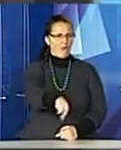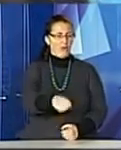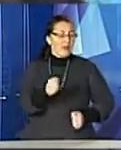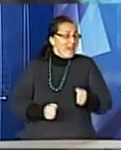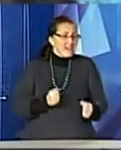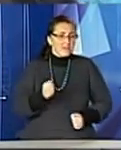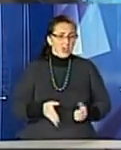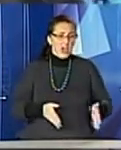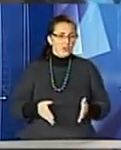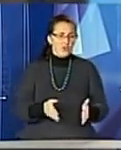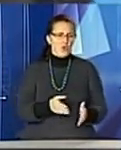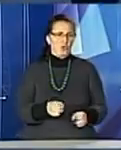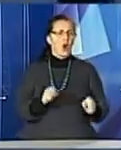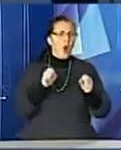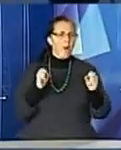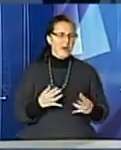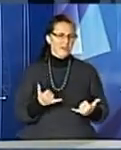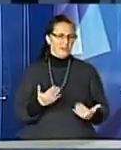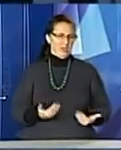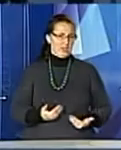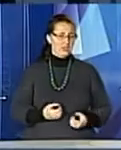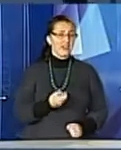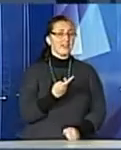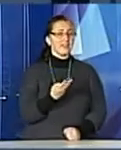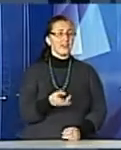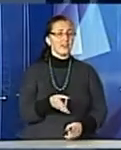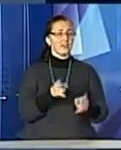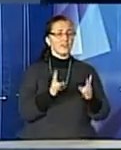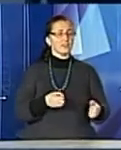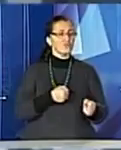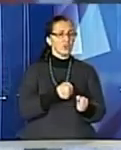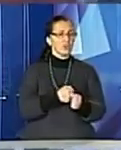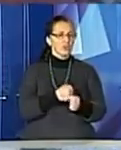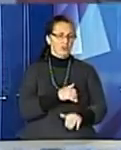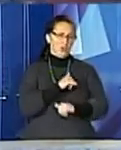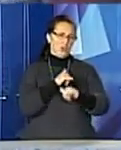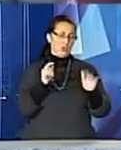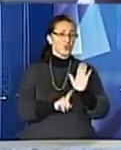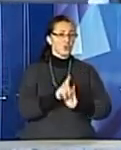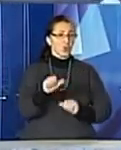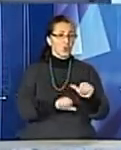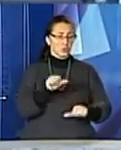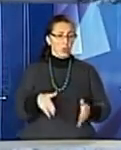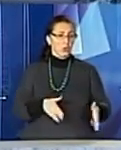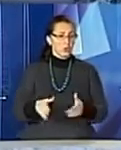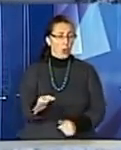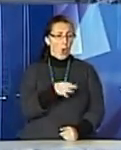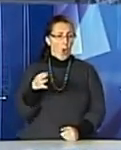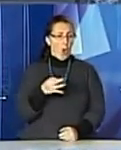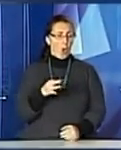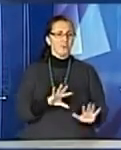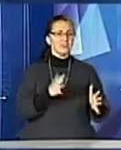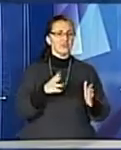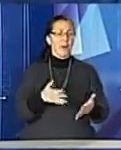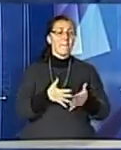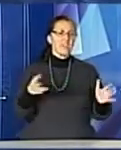перебігати дорогу – це небезпечно для життя. Кількість ДТП на дорогах Львівщини невпинно зростає. З початку року на дорогах області сталося більше 7